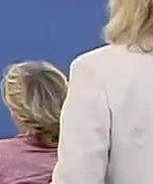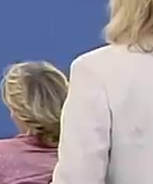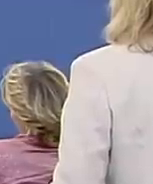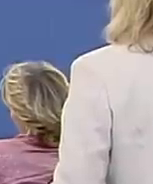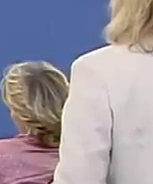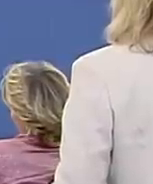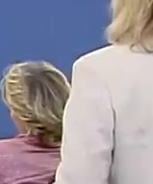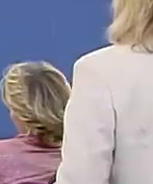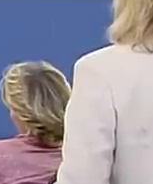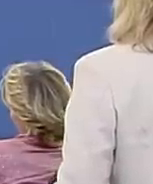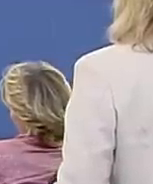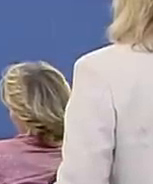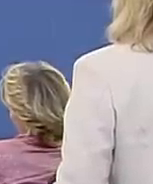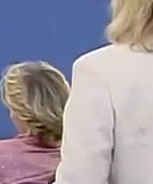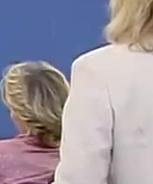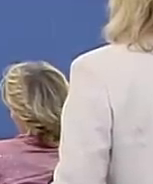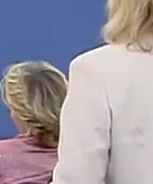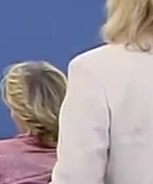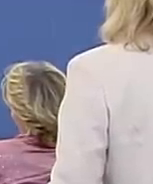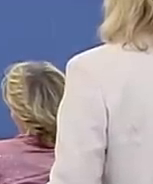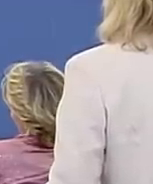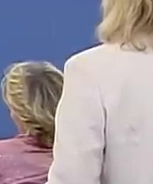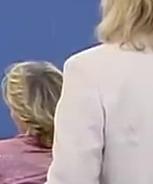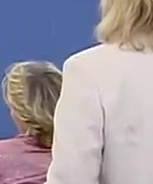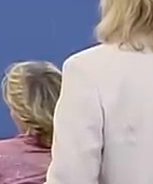Grazie a tutti.